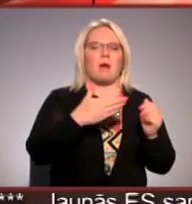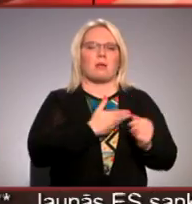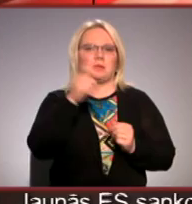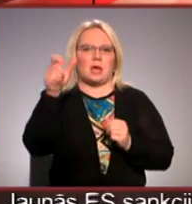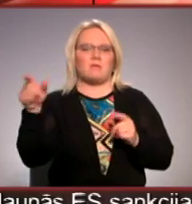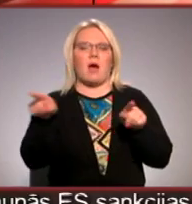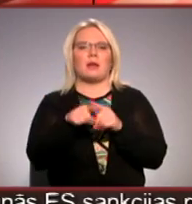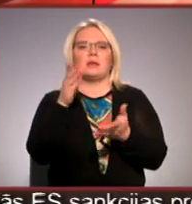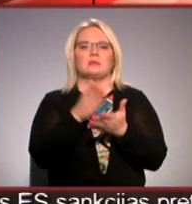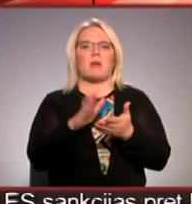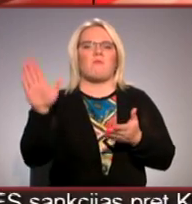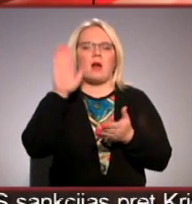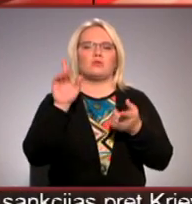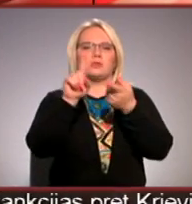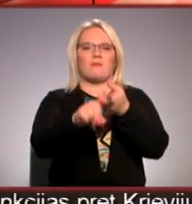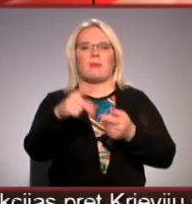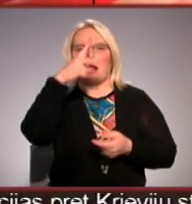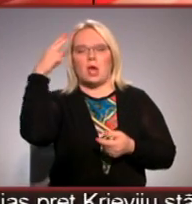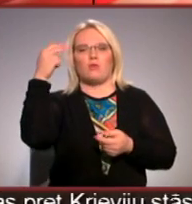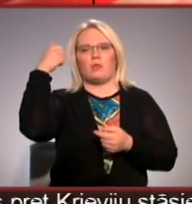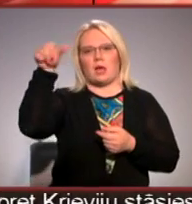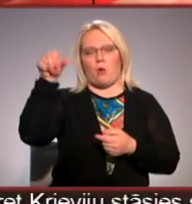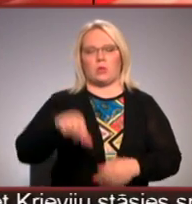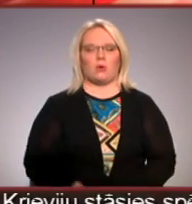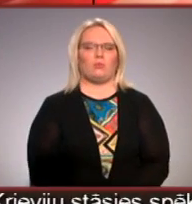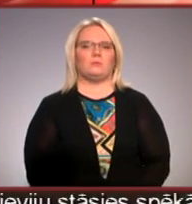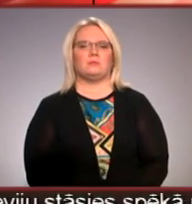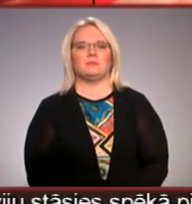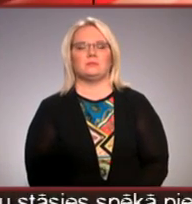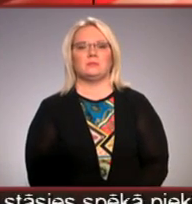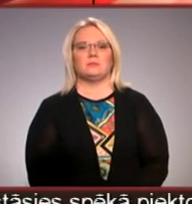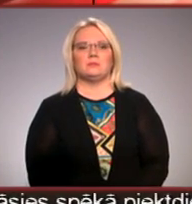arī starpvalsts savienojumā ar Lietuvni gauniju skaidro TV spektrs.